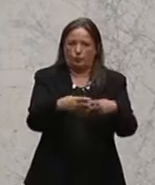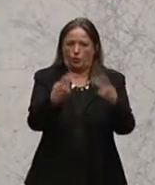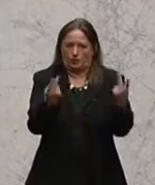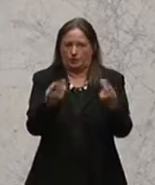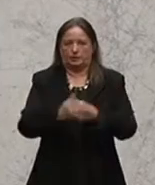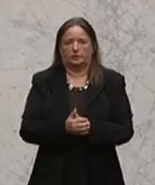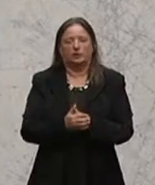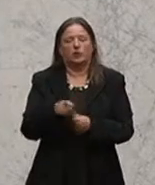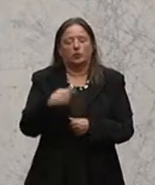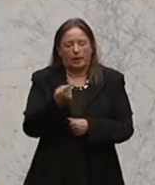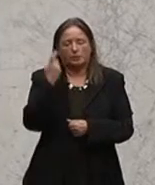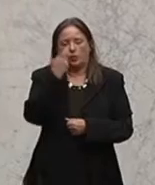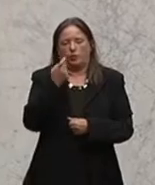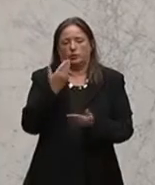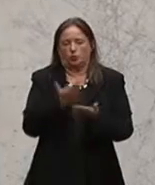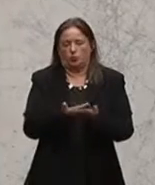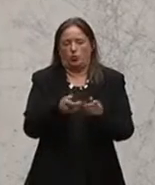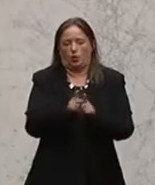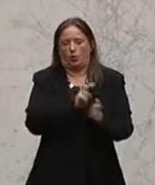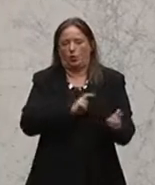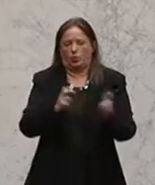der Form auch zur Umsetzung gelangen wird.